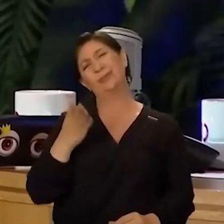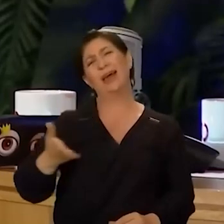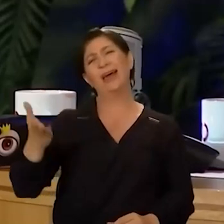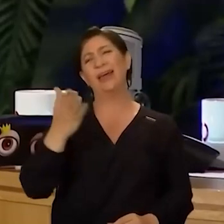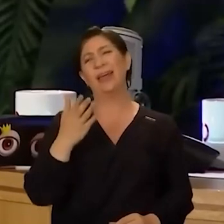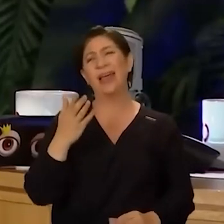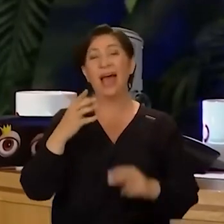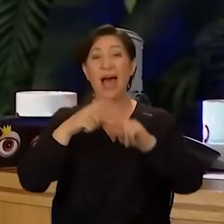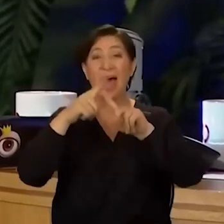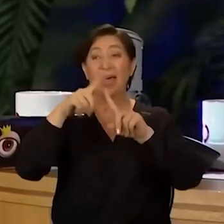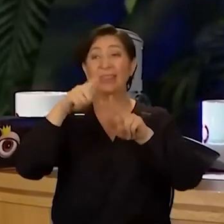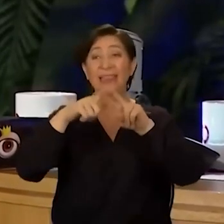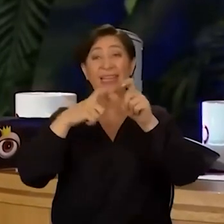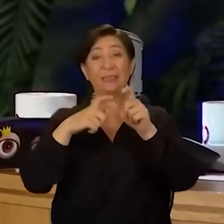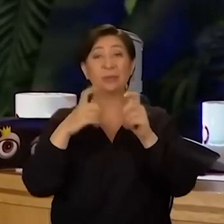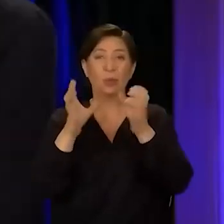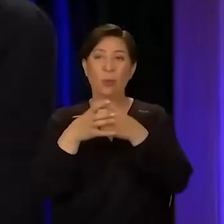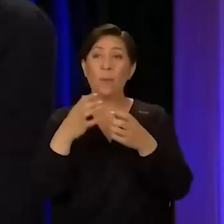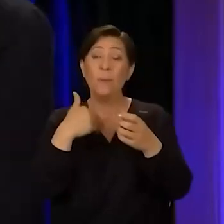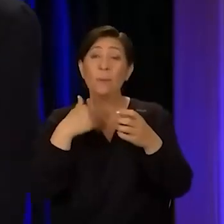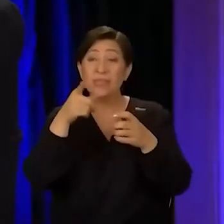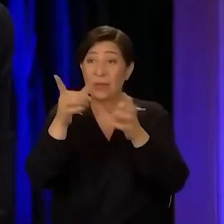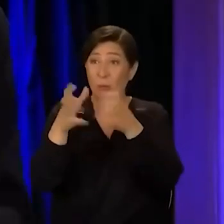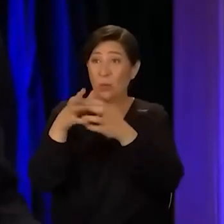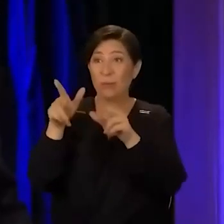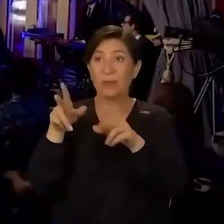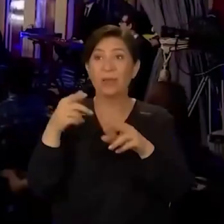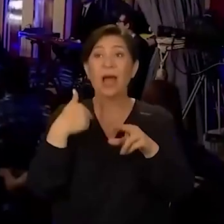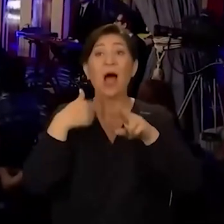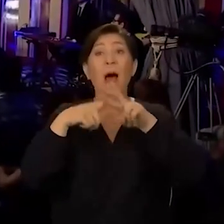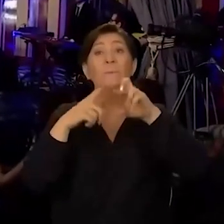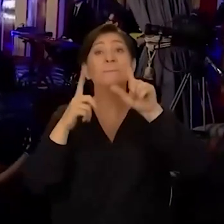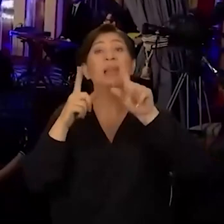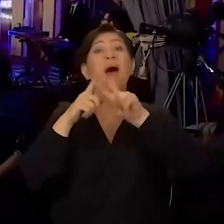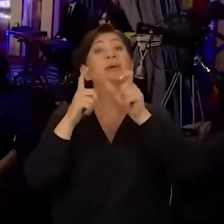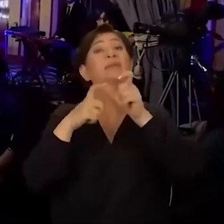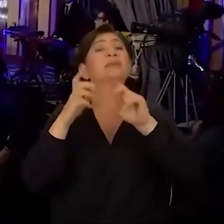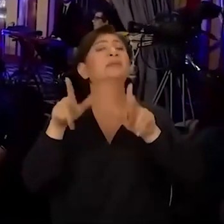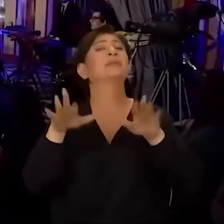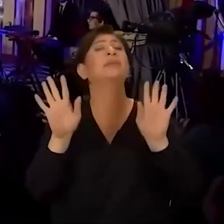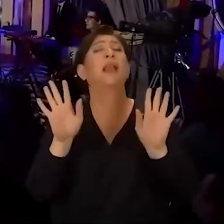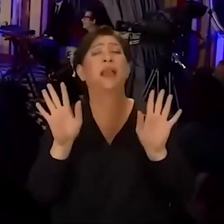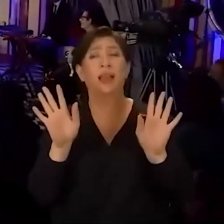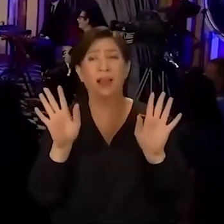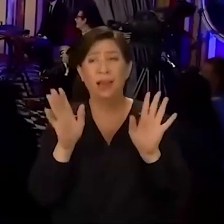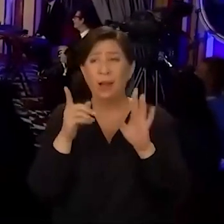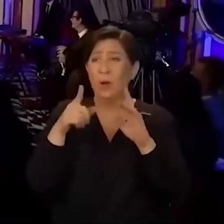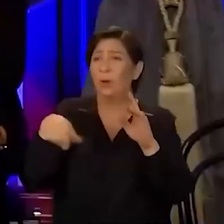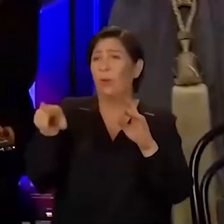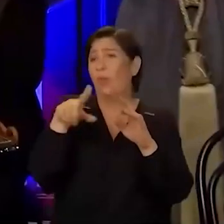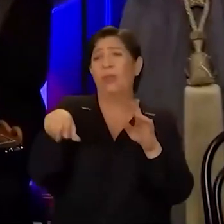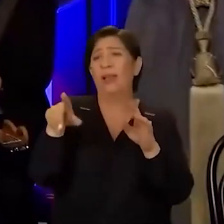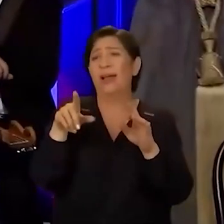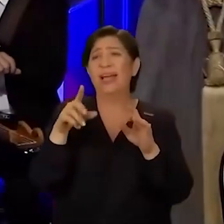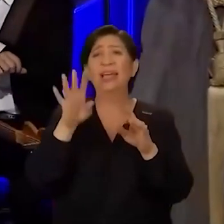A'plas grup, senin grubun gibi. Ben de onlar… Benim grubum A'plas insanlardan ulaşmıyor. Ulaşmıyor. Ulaşmıyor.